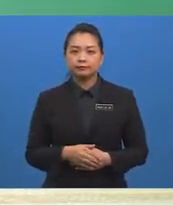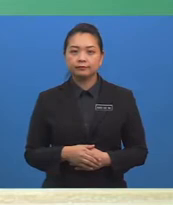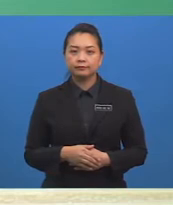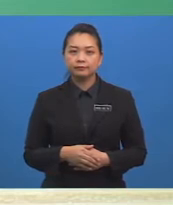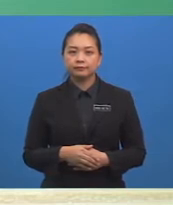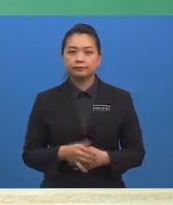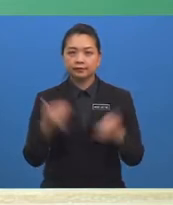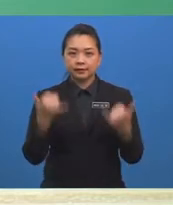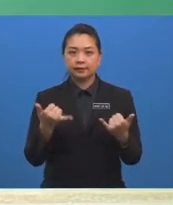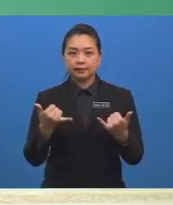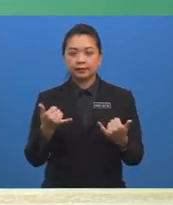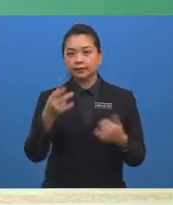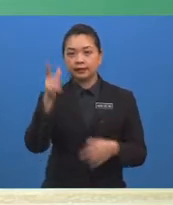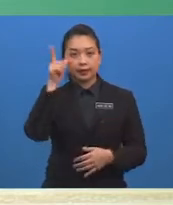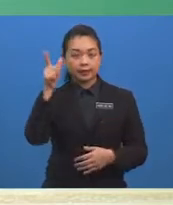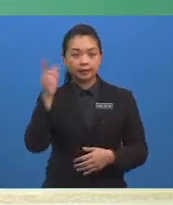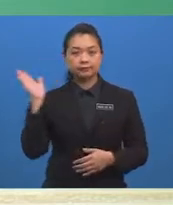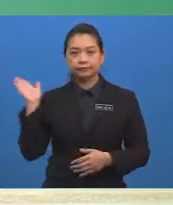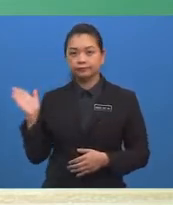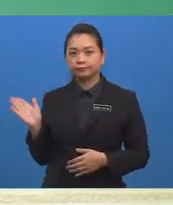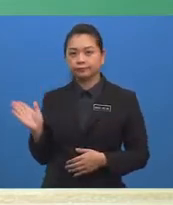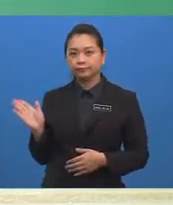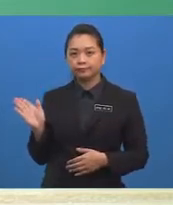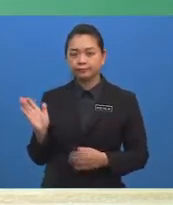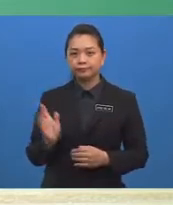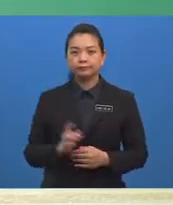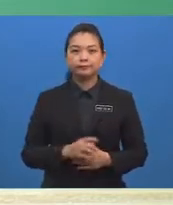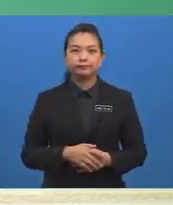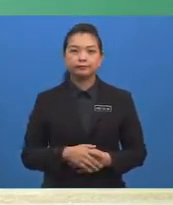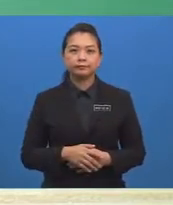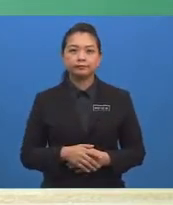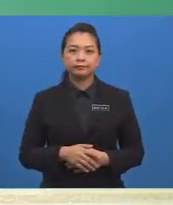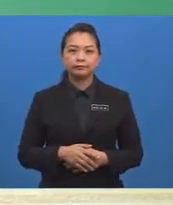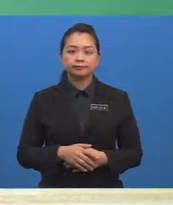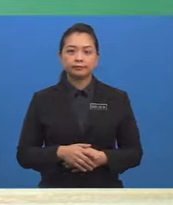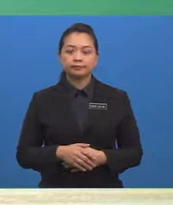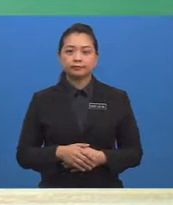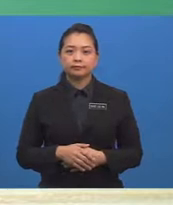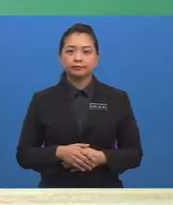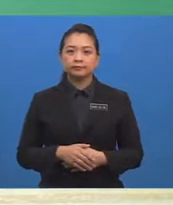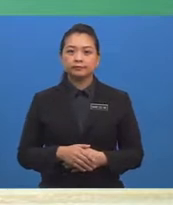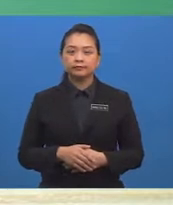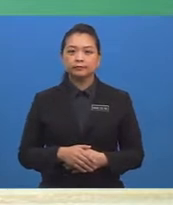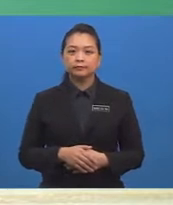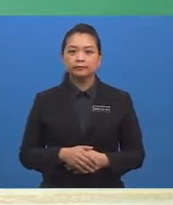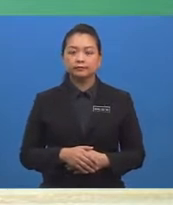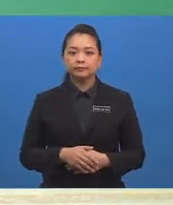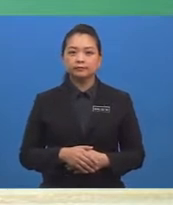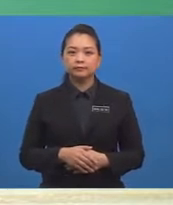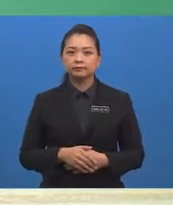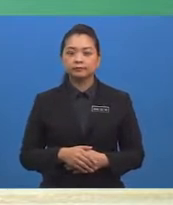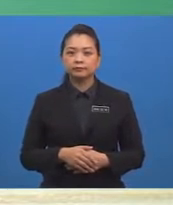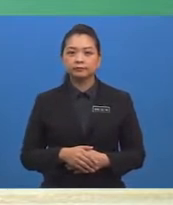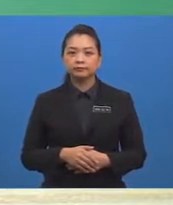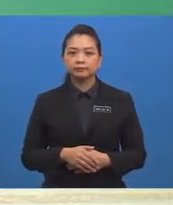Seterusnya, mari kita lihat contoh-contoh bagi menambahkan kefahaman murid-murid Tentang